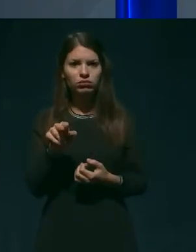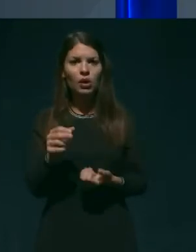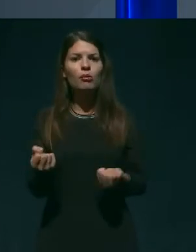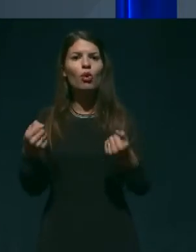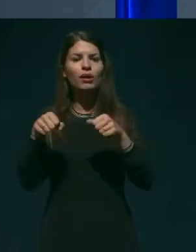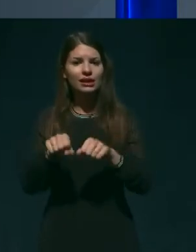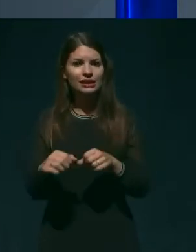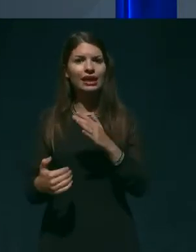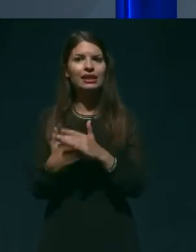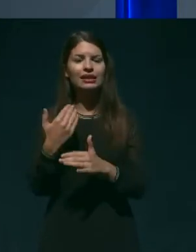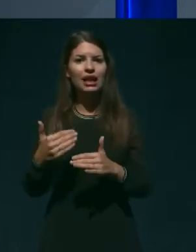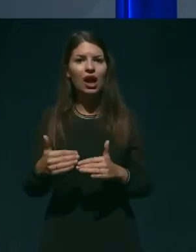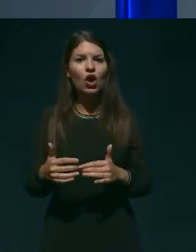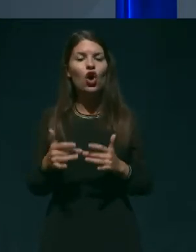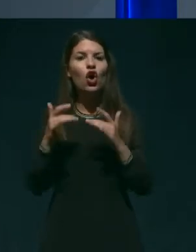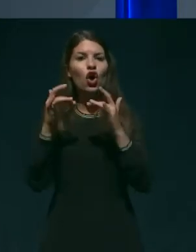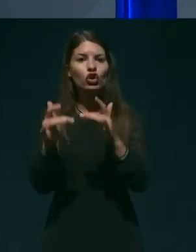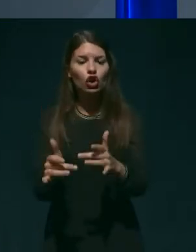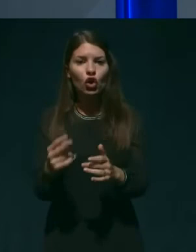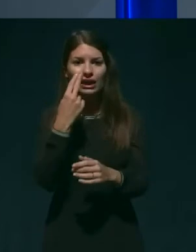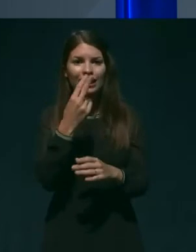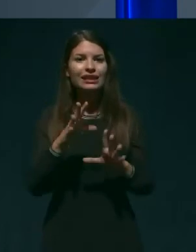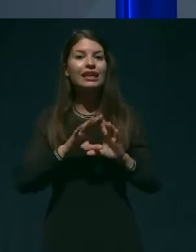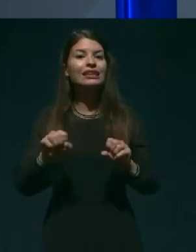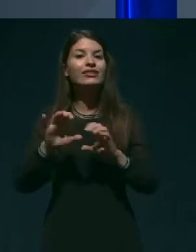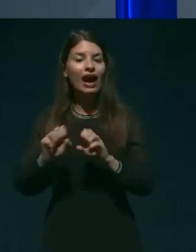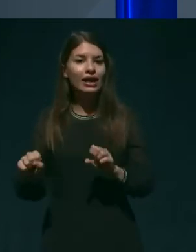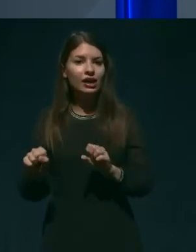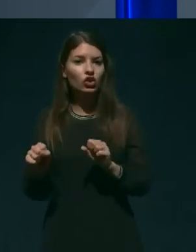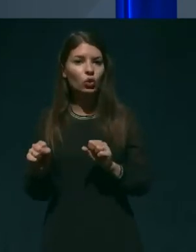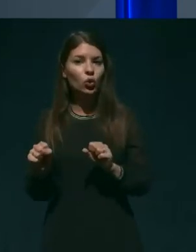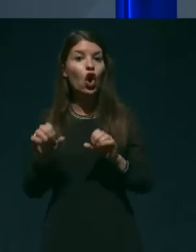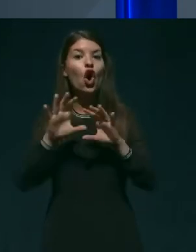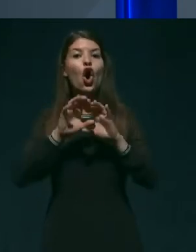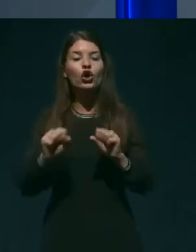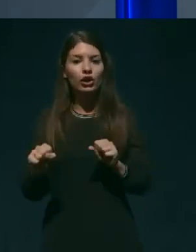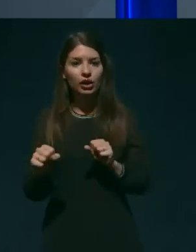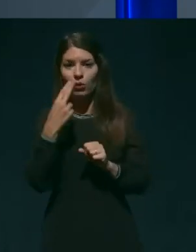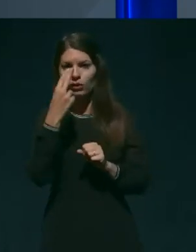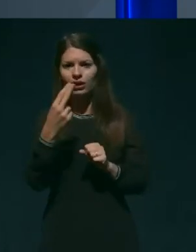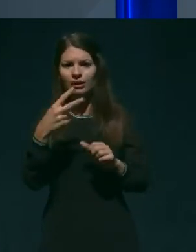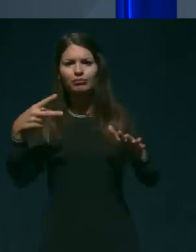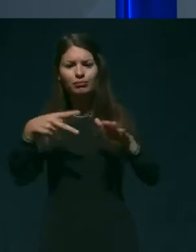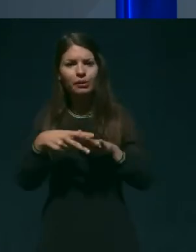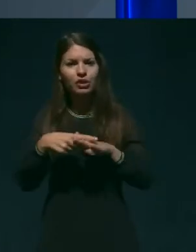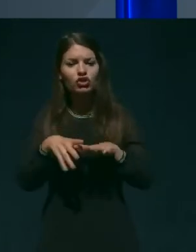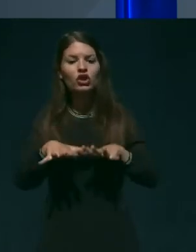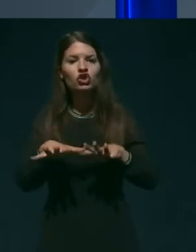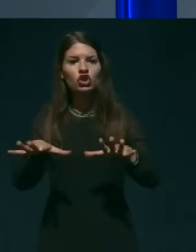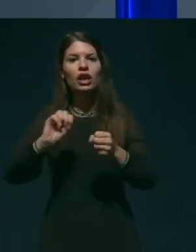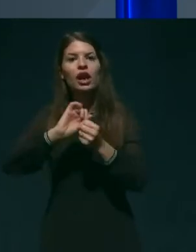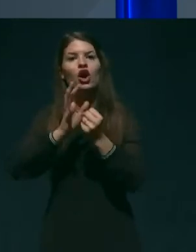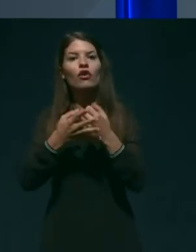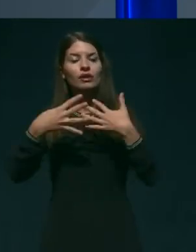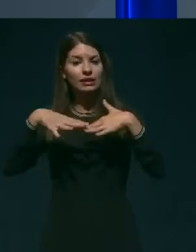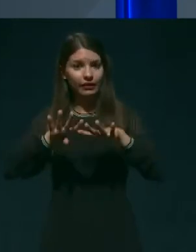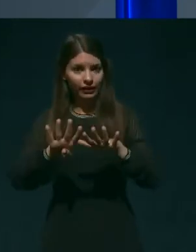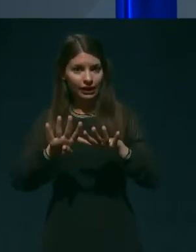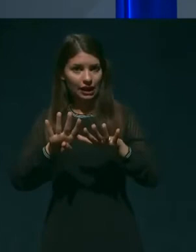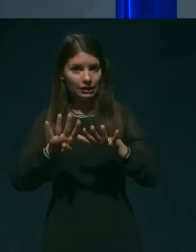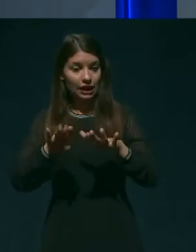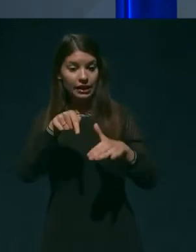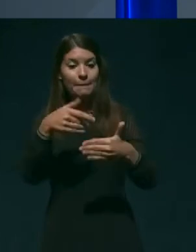odlok o odrejanju in izvajanju ukrepov povezanih s preprečevanjem širjenja COVID-19 na mejnih